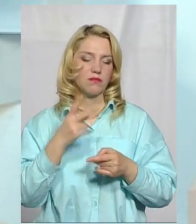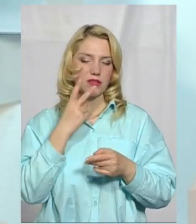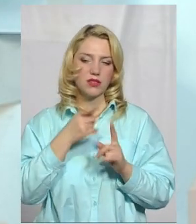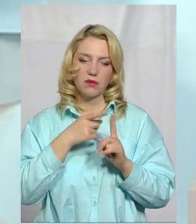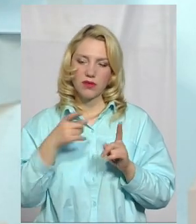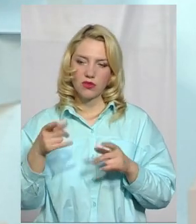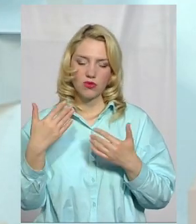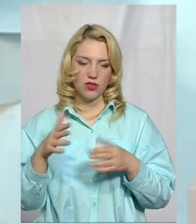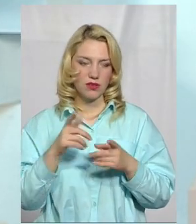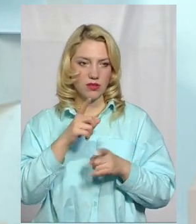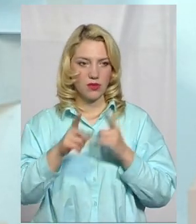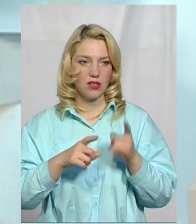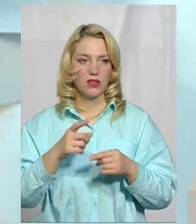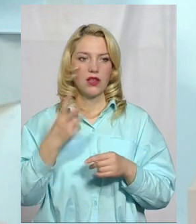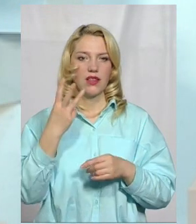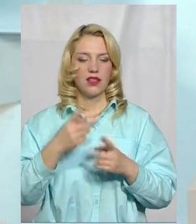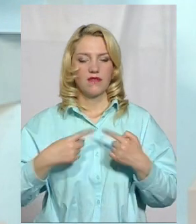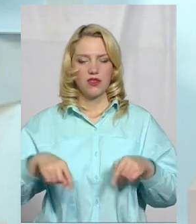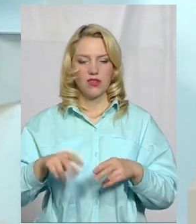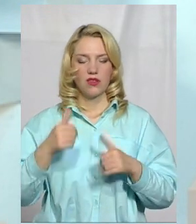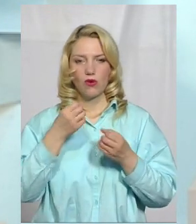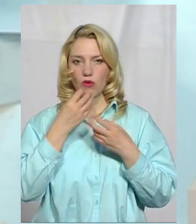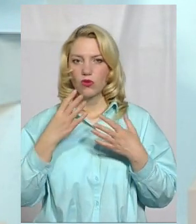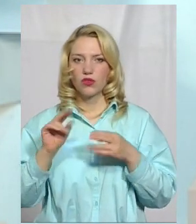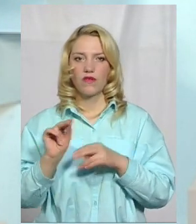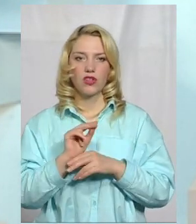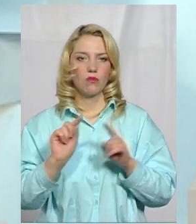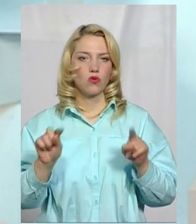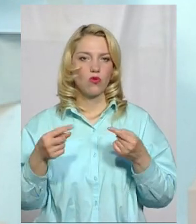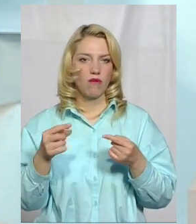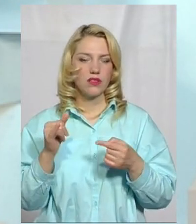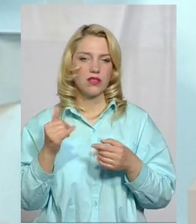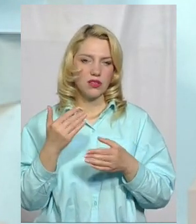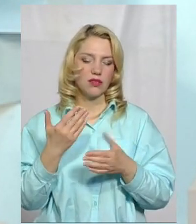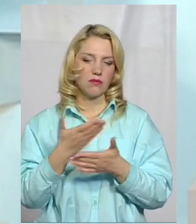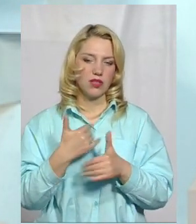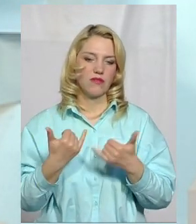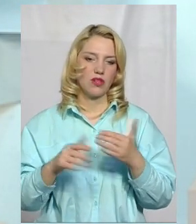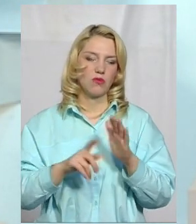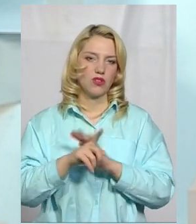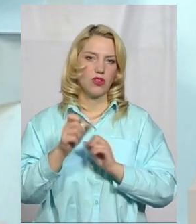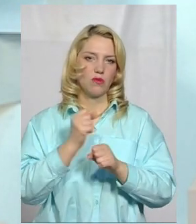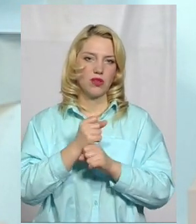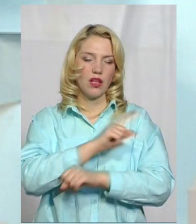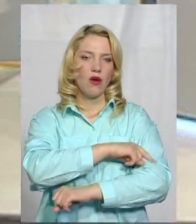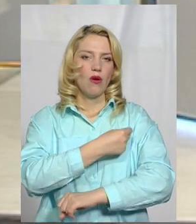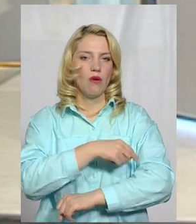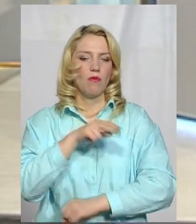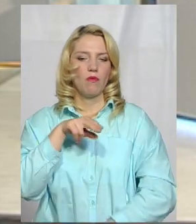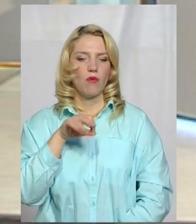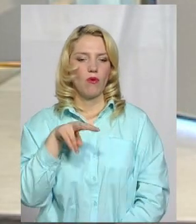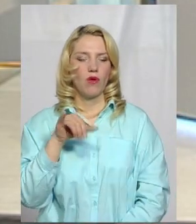змінилося. Три відділення в нас хороші, відремонтовані, і ми вже почали якраз робити поліклініку, де